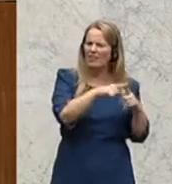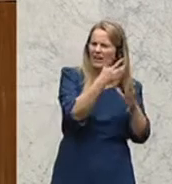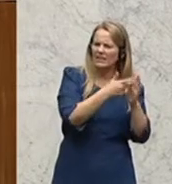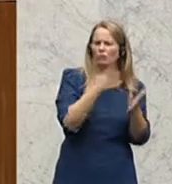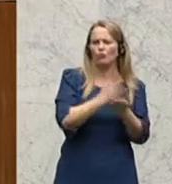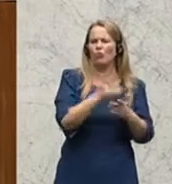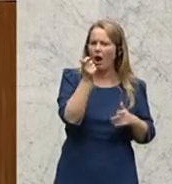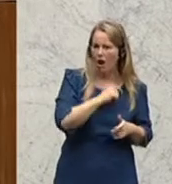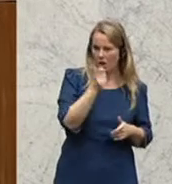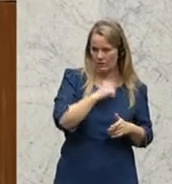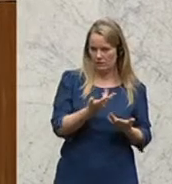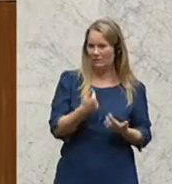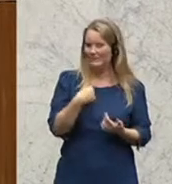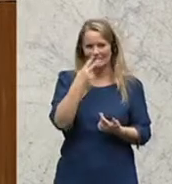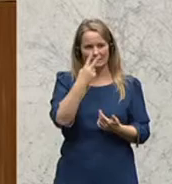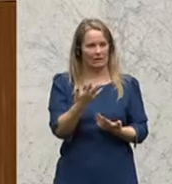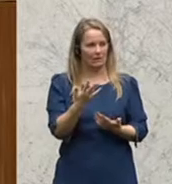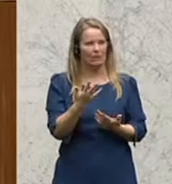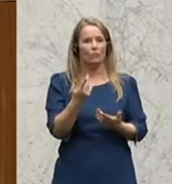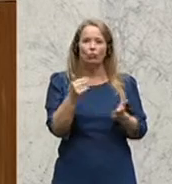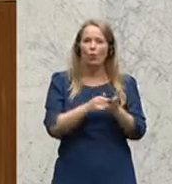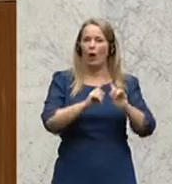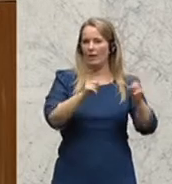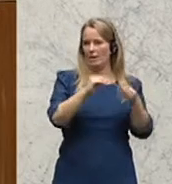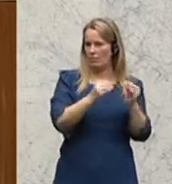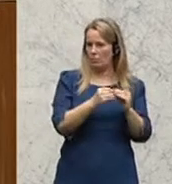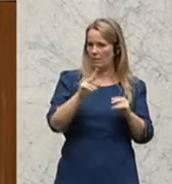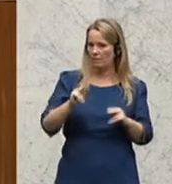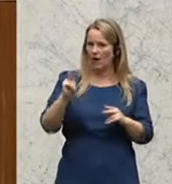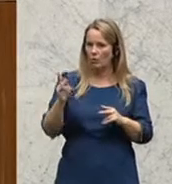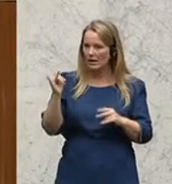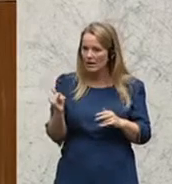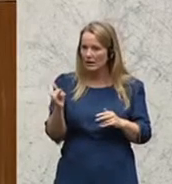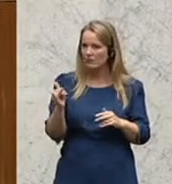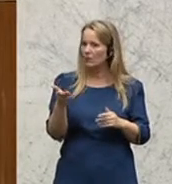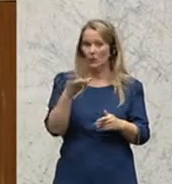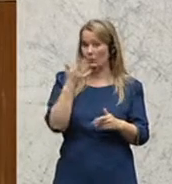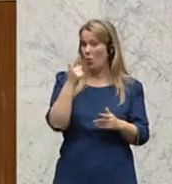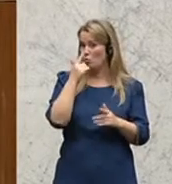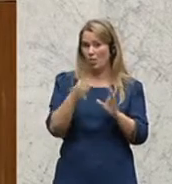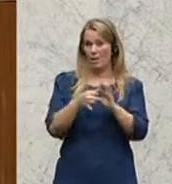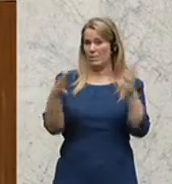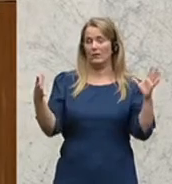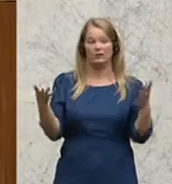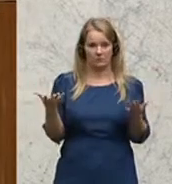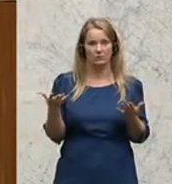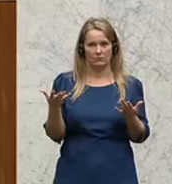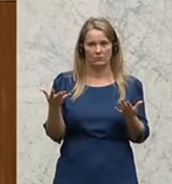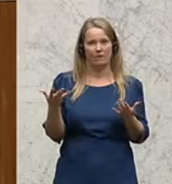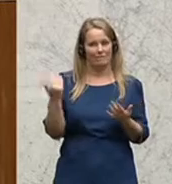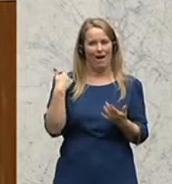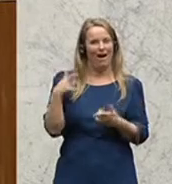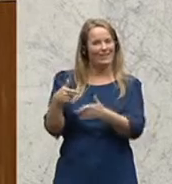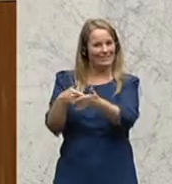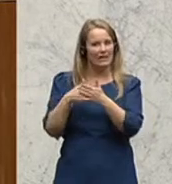Und ich sehe auch sehr wohl ein anderes Problem beim VKI und zwar das Problem der Unabhängigkeit. Das hat sich sehr schön